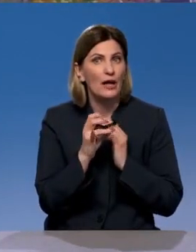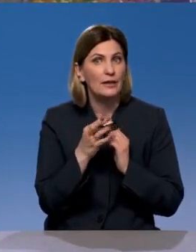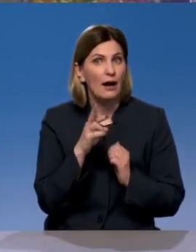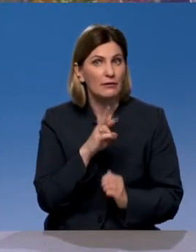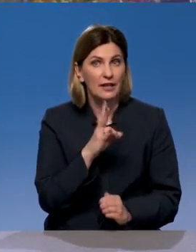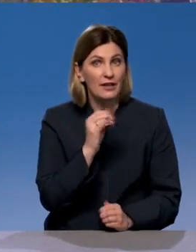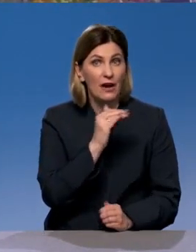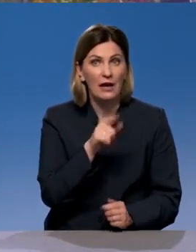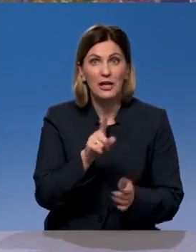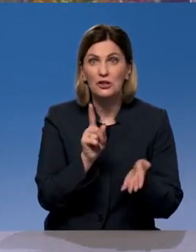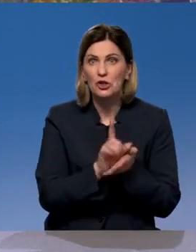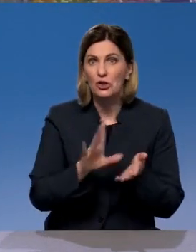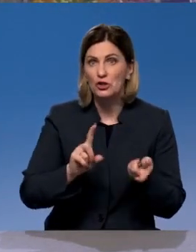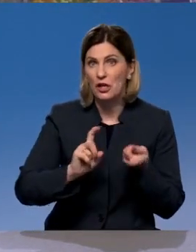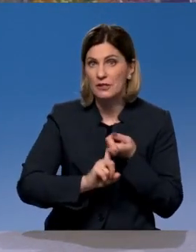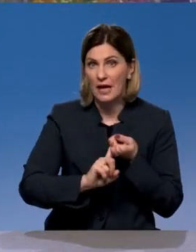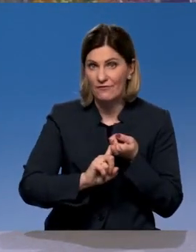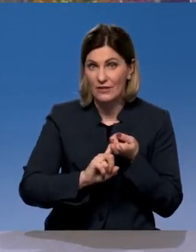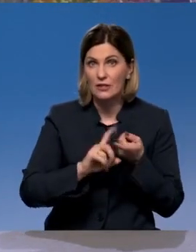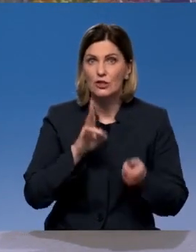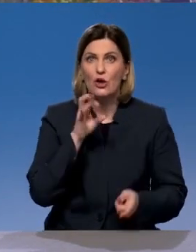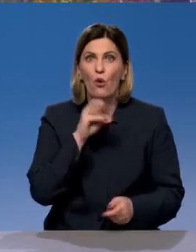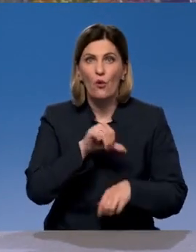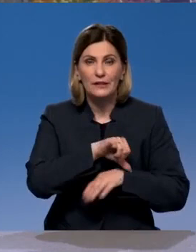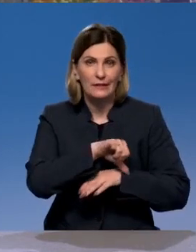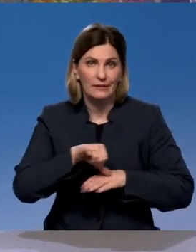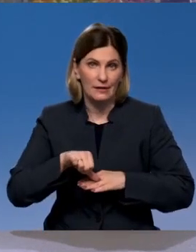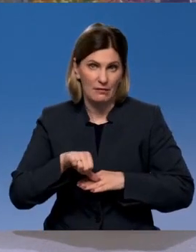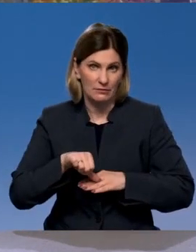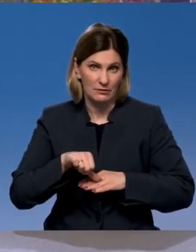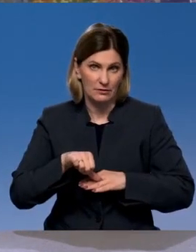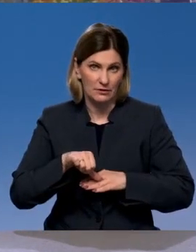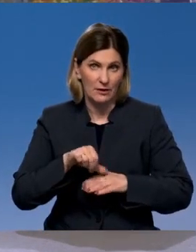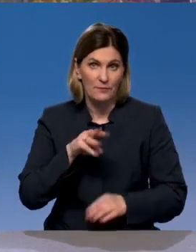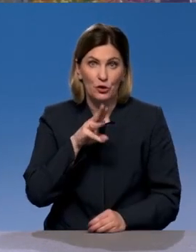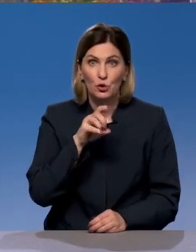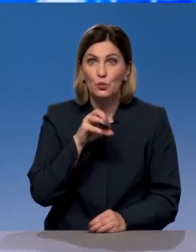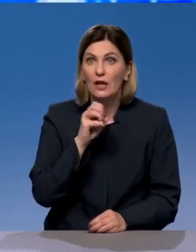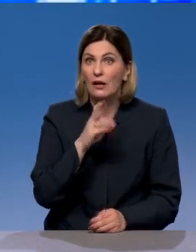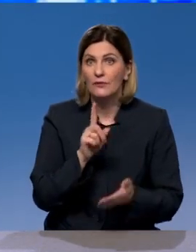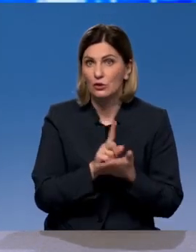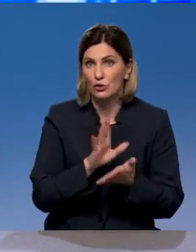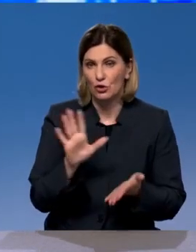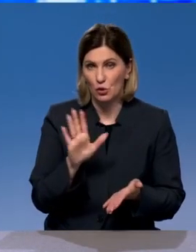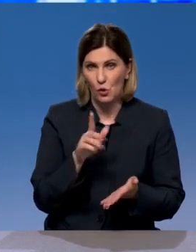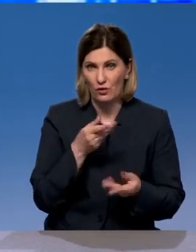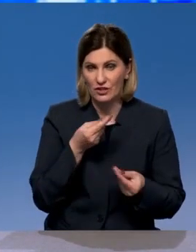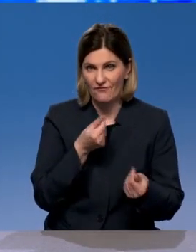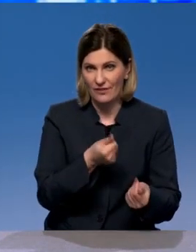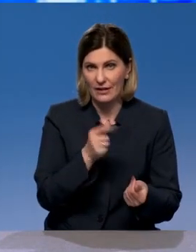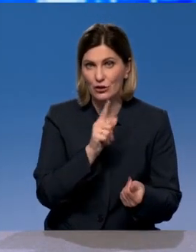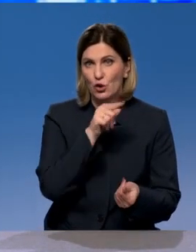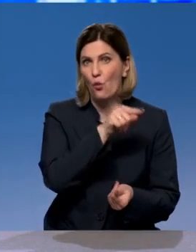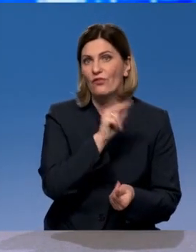должна зависеть от границ муниципальных образований. То есть мэр Тутаева никак не должен влиять на то, что он не починил, и поэтому по